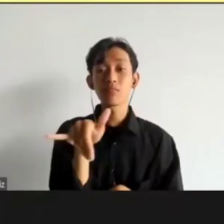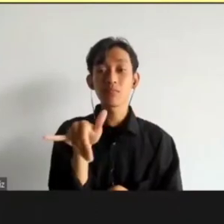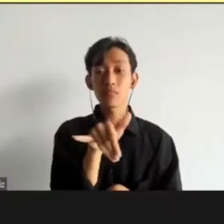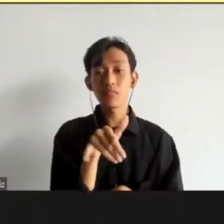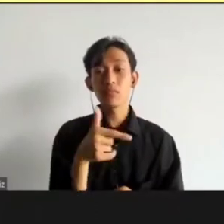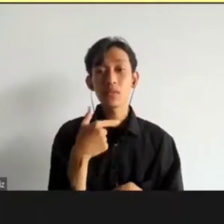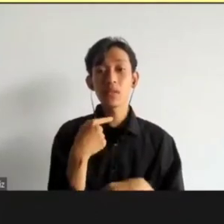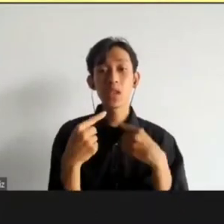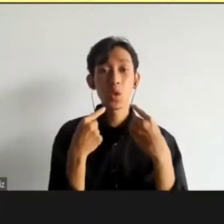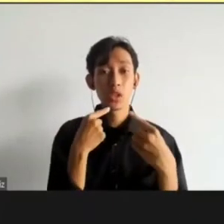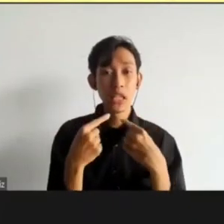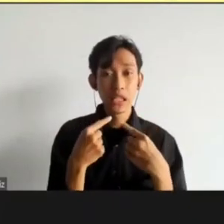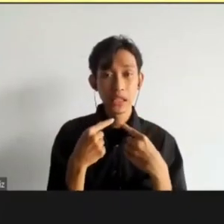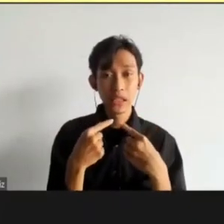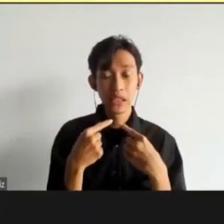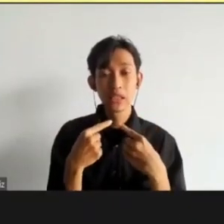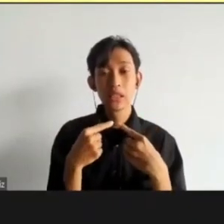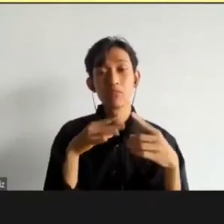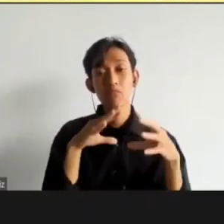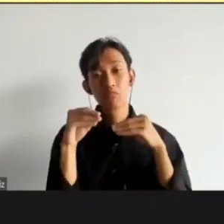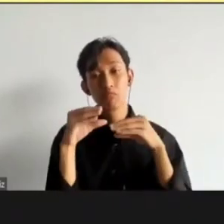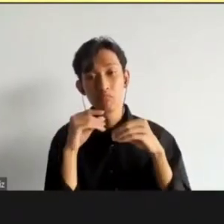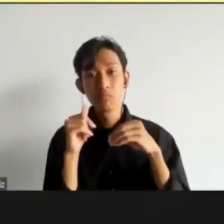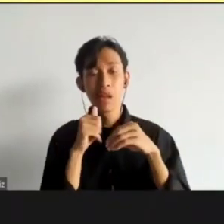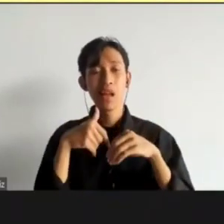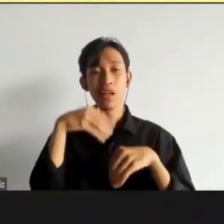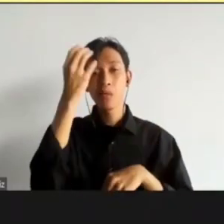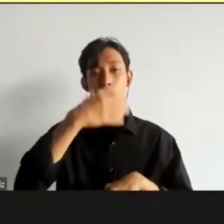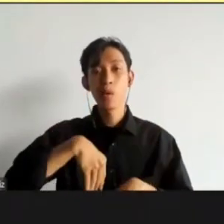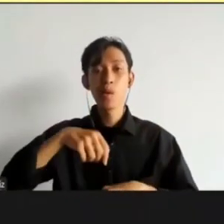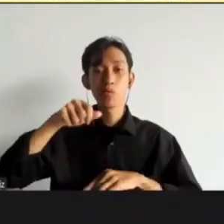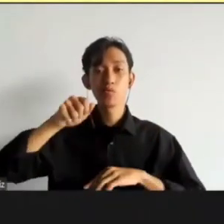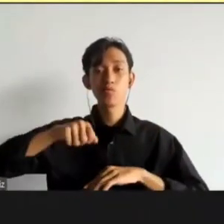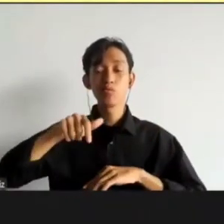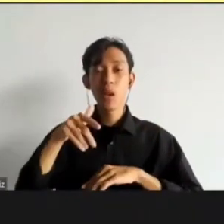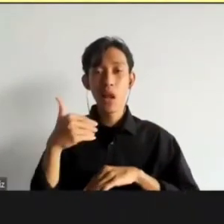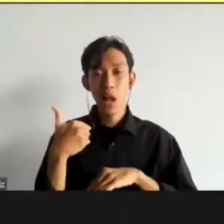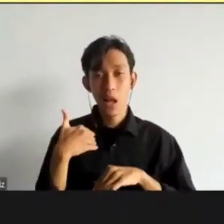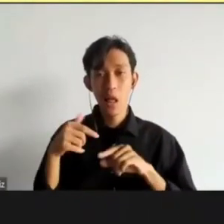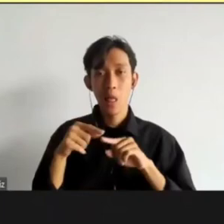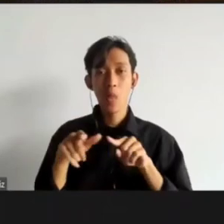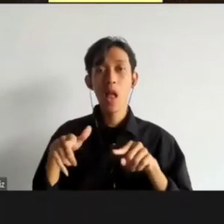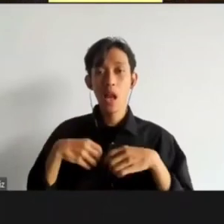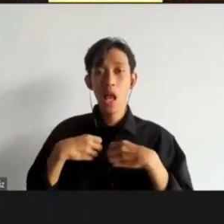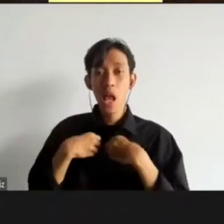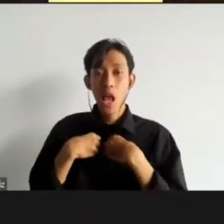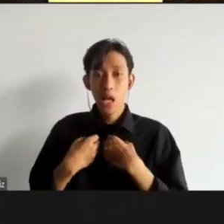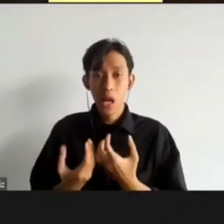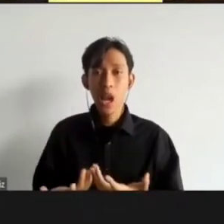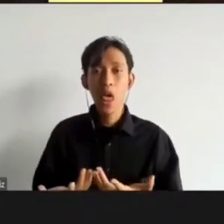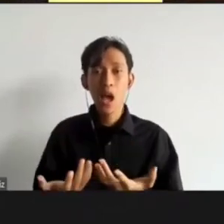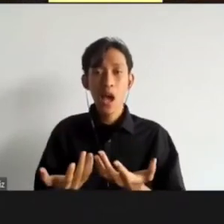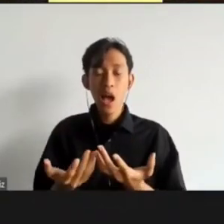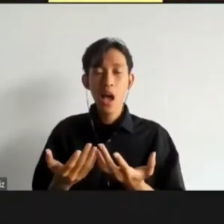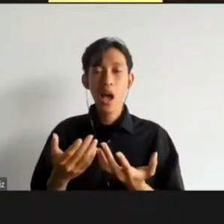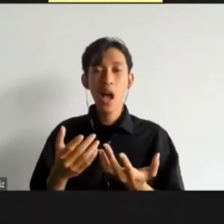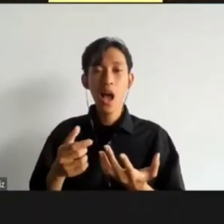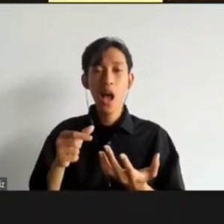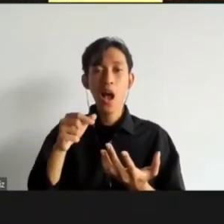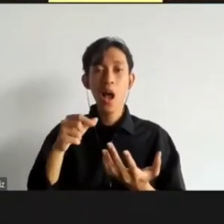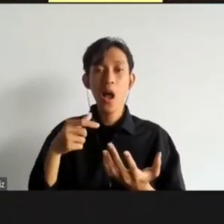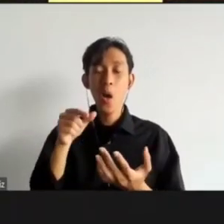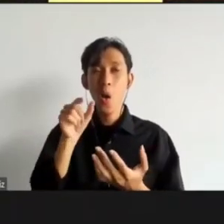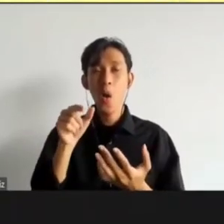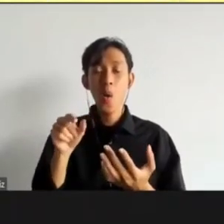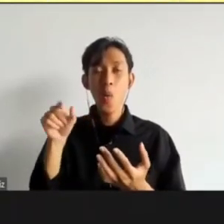negosiasi di situ gitu ya. Ada peran penegak hukum di situ. Dan kemudian ada kerelaan gitu ya dari pelaku untuk meminta